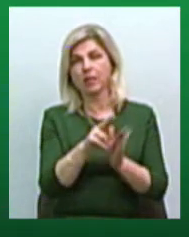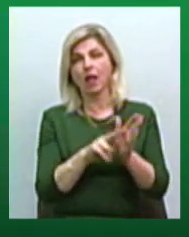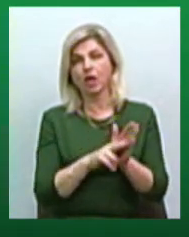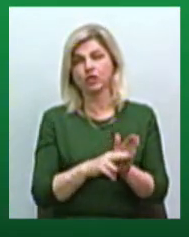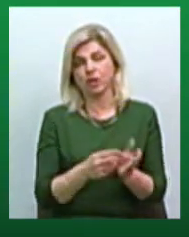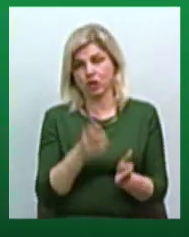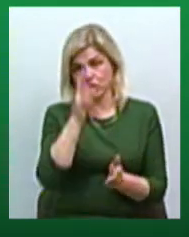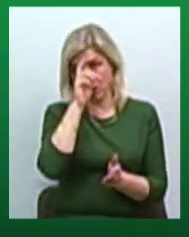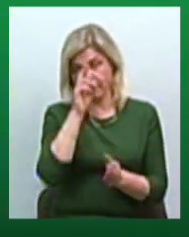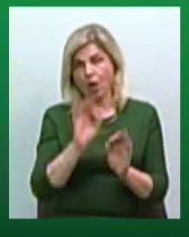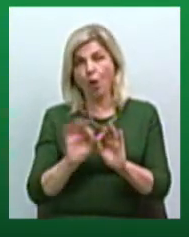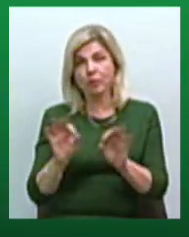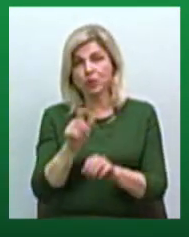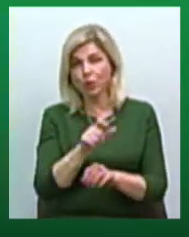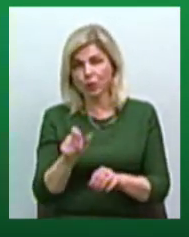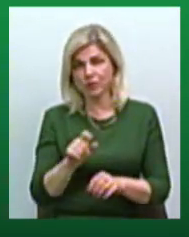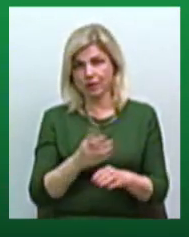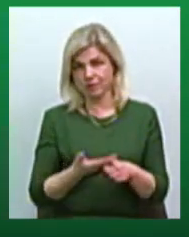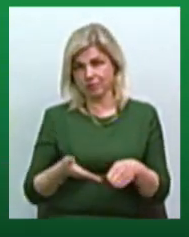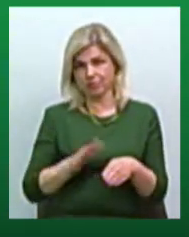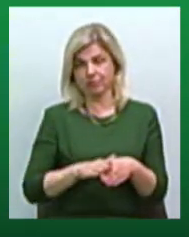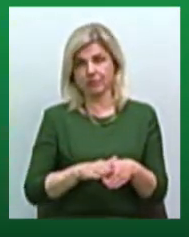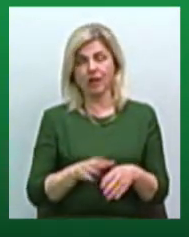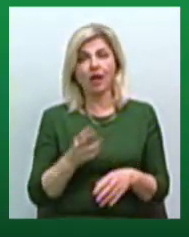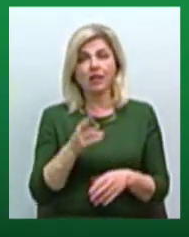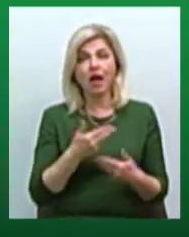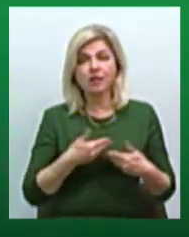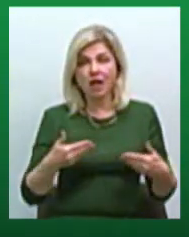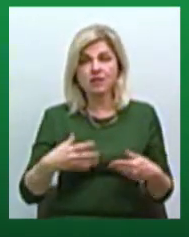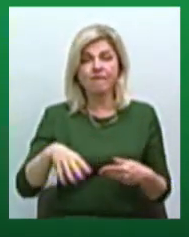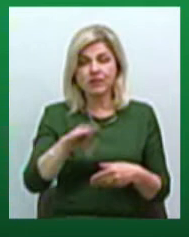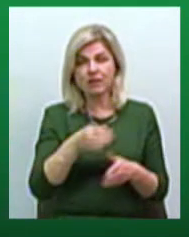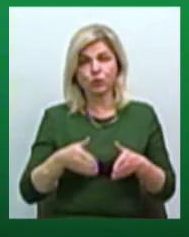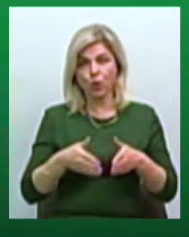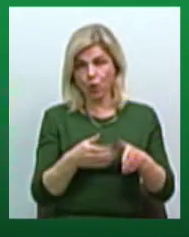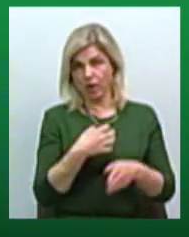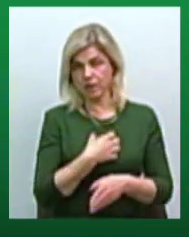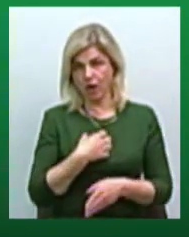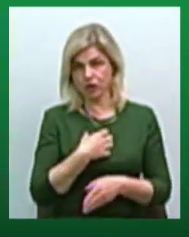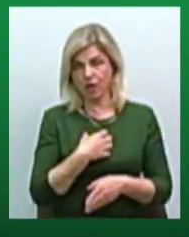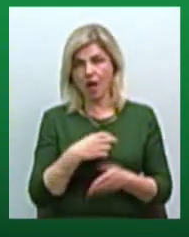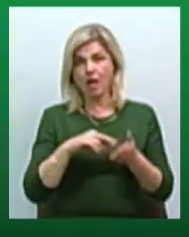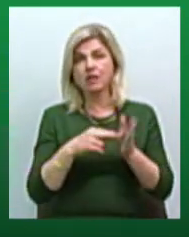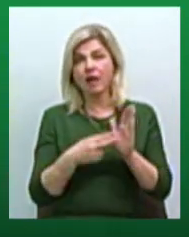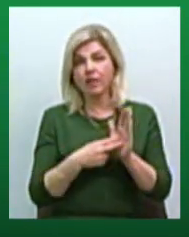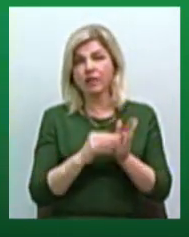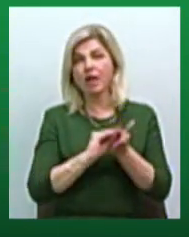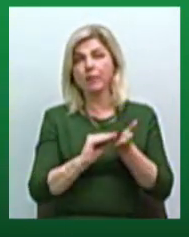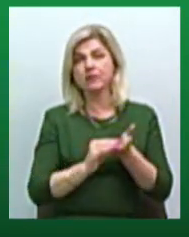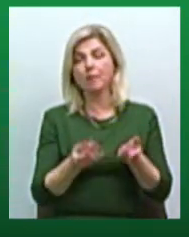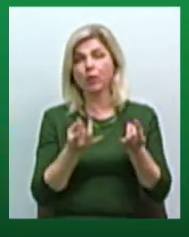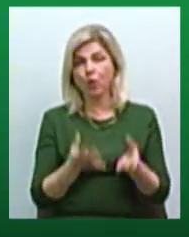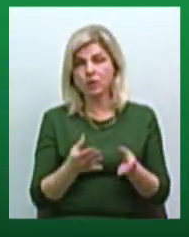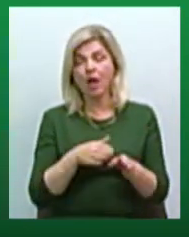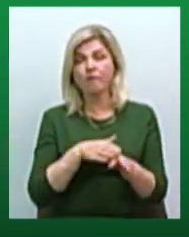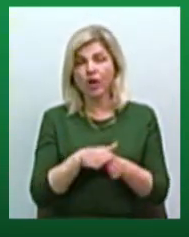І пояснити людям дуже складно. Тому для нас це всі дороги місцевого значення. Стратегії написати просто, виконати